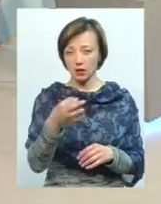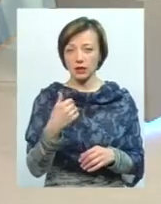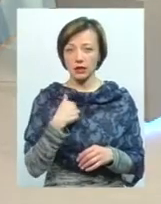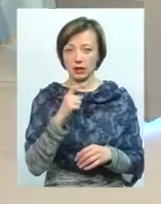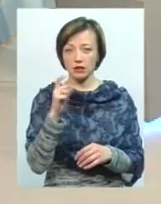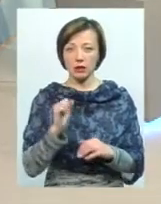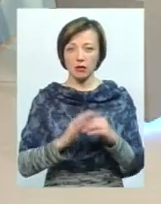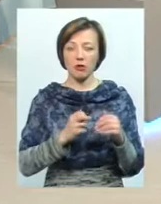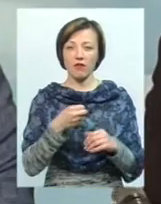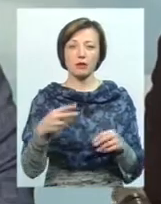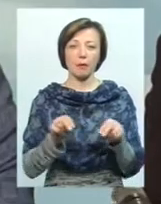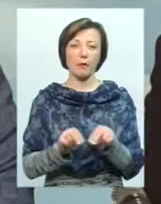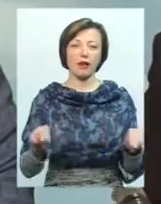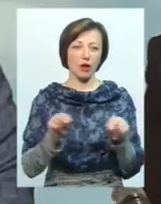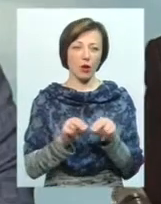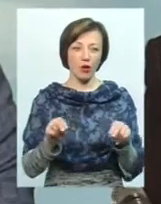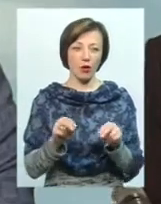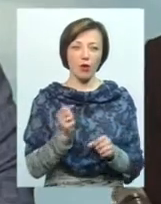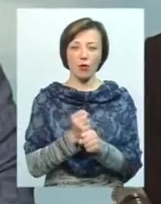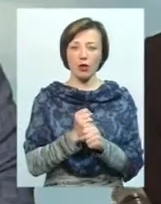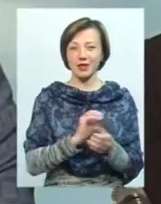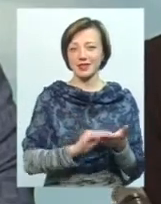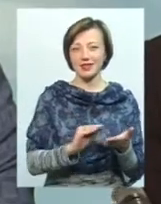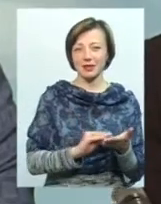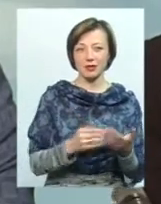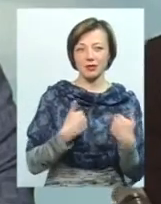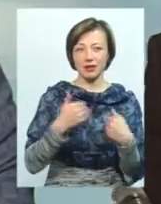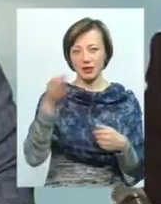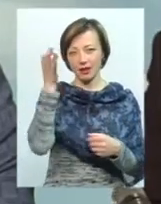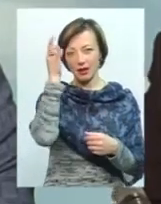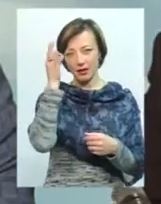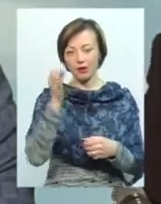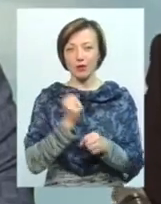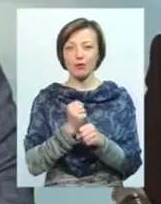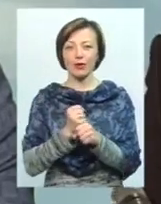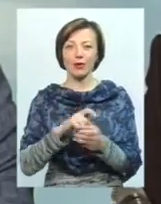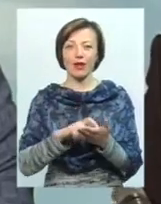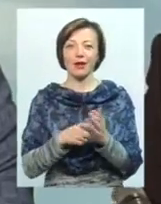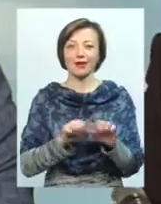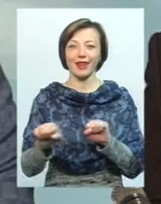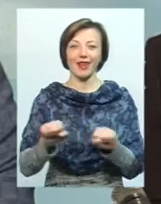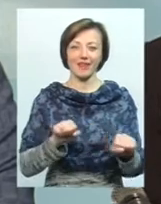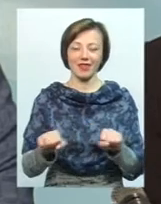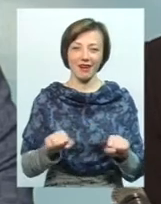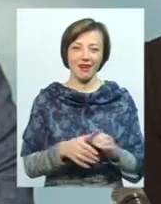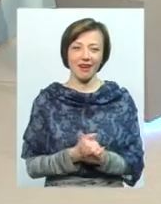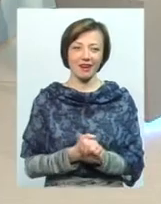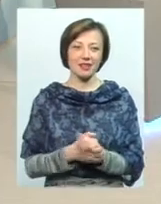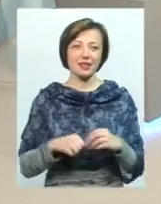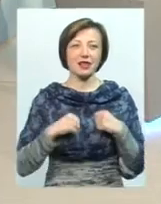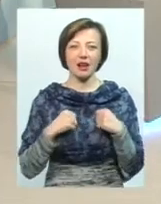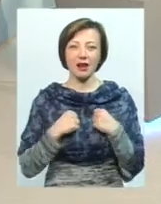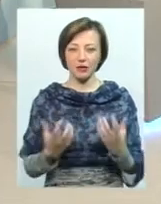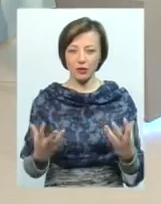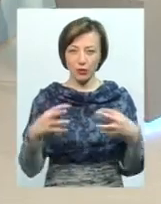професією педагог, робота секретаря, мені чомусь нагадує роботу класного керівника. Стараєшся якось